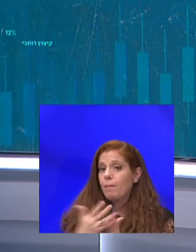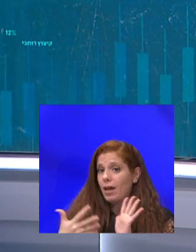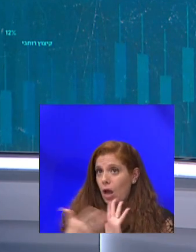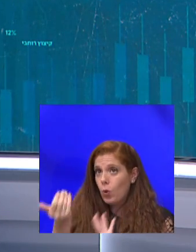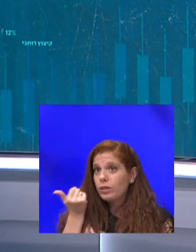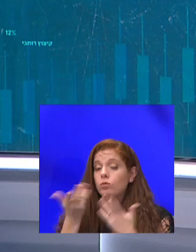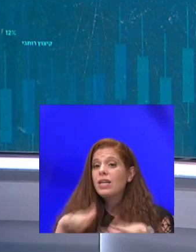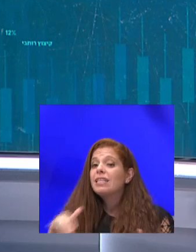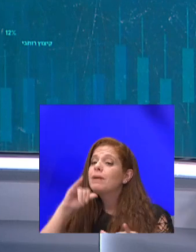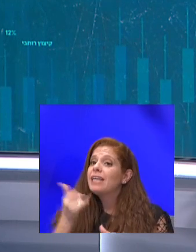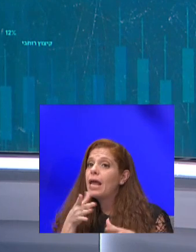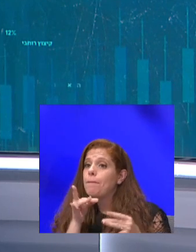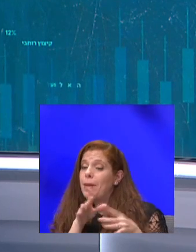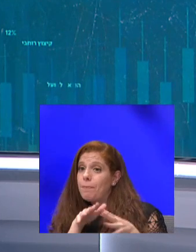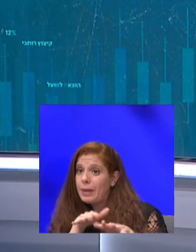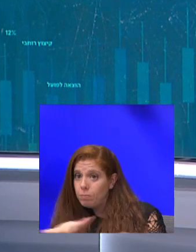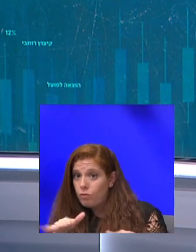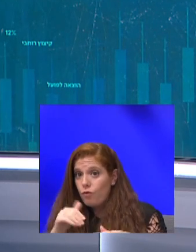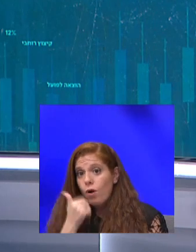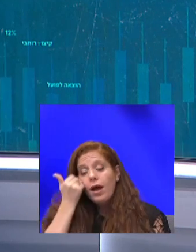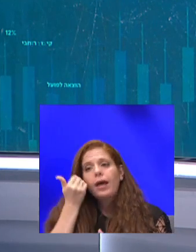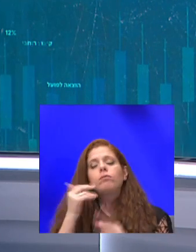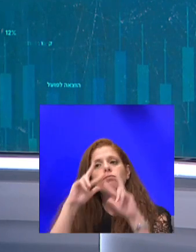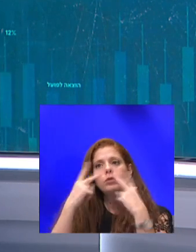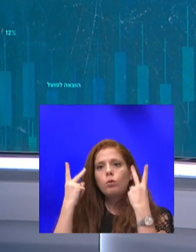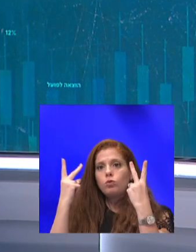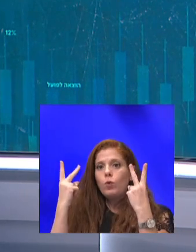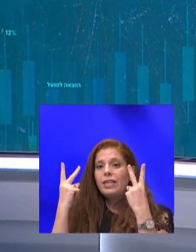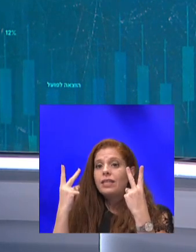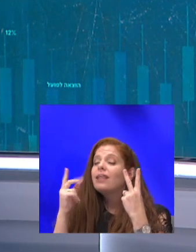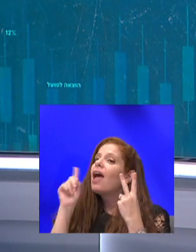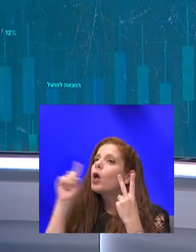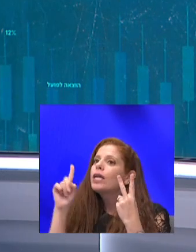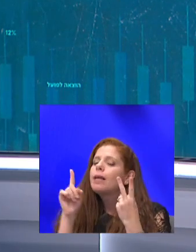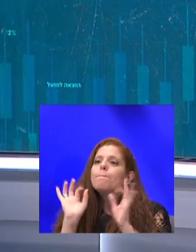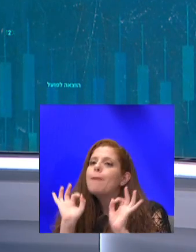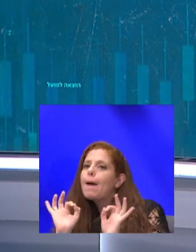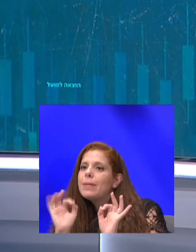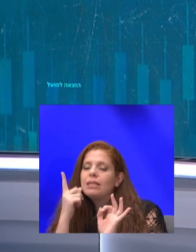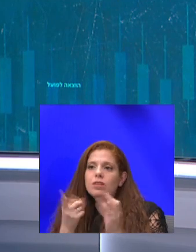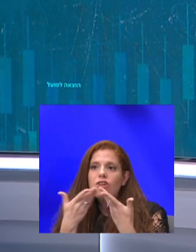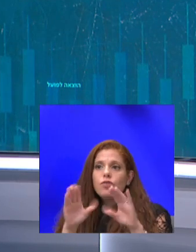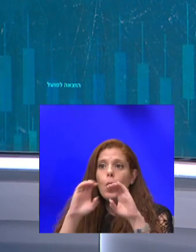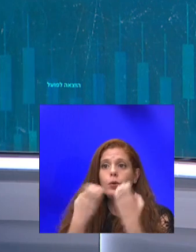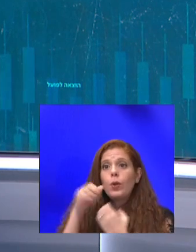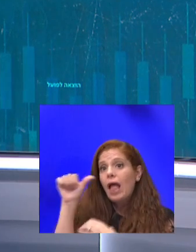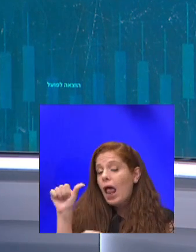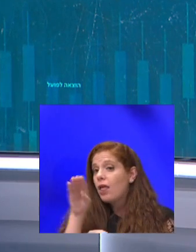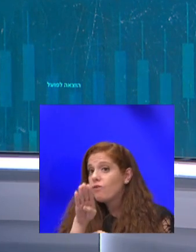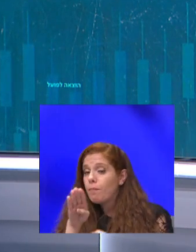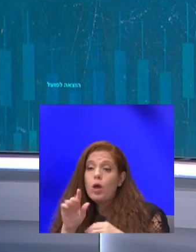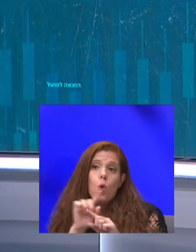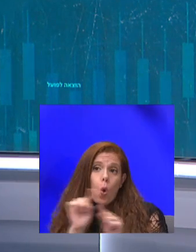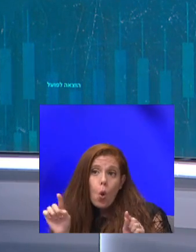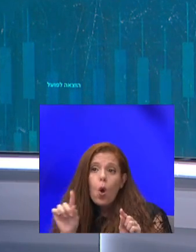במידה משמעותית, איך יודעים איפה האמת? איך יודעים אם צריך לפתוח כיתות א' ו' בקפסולות או לא? איך יודעים אם שווה